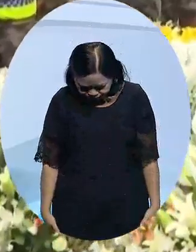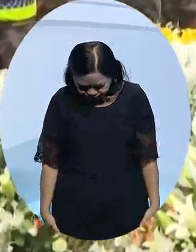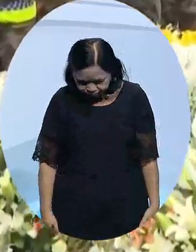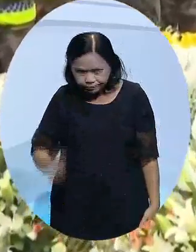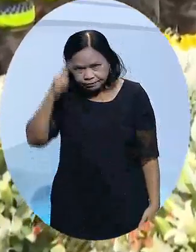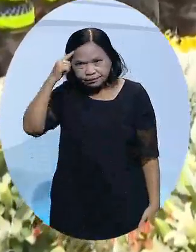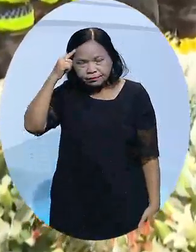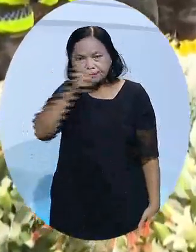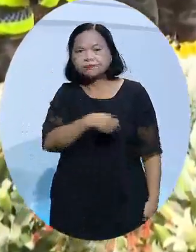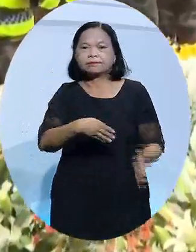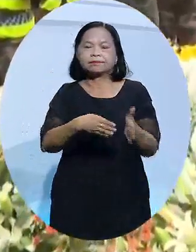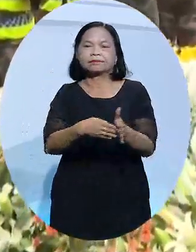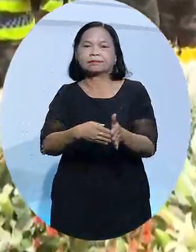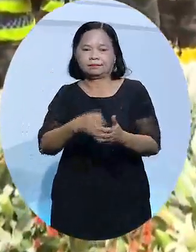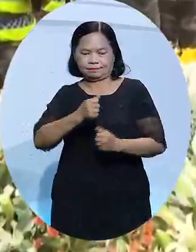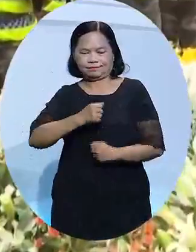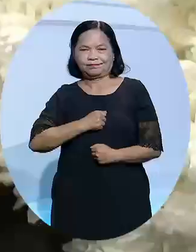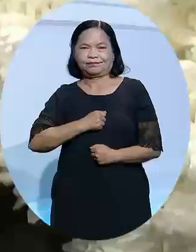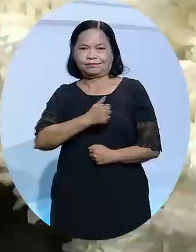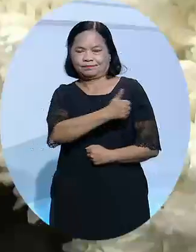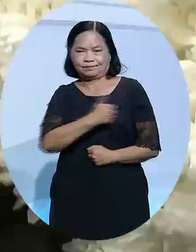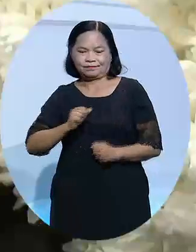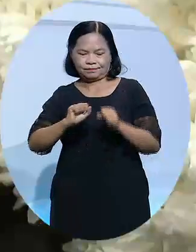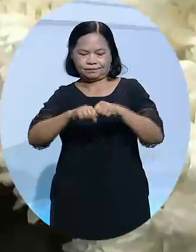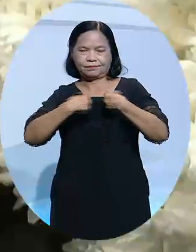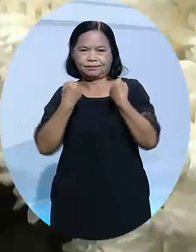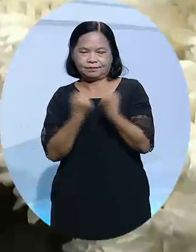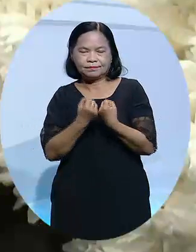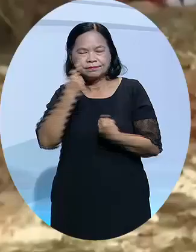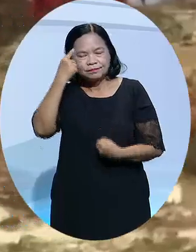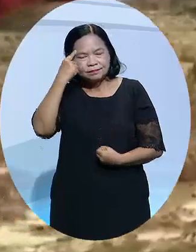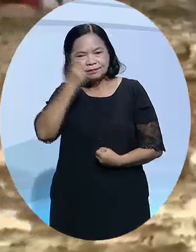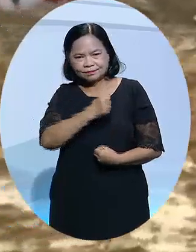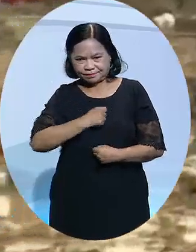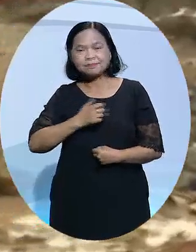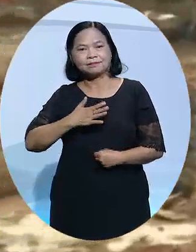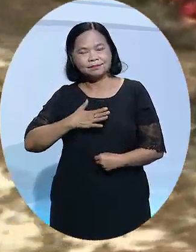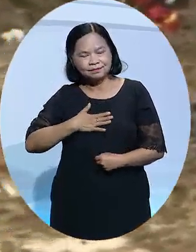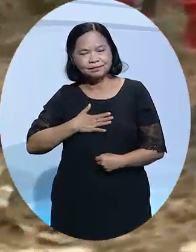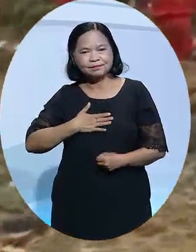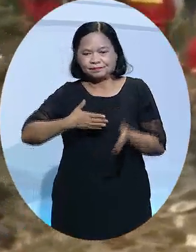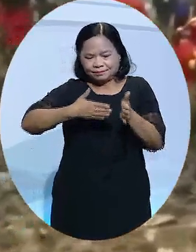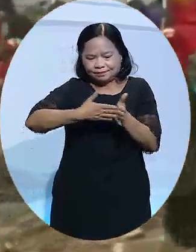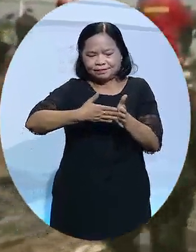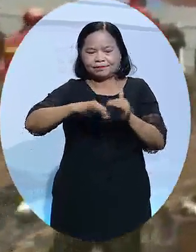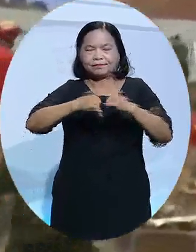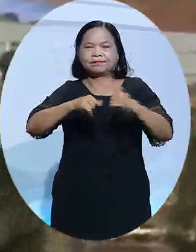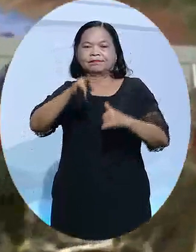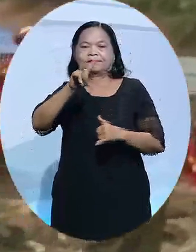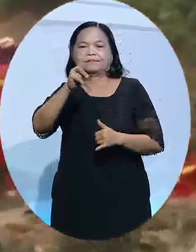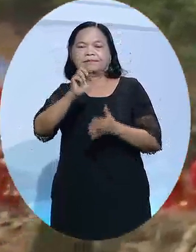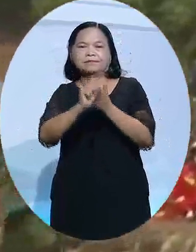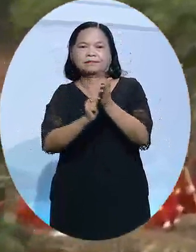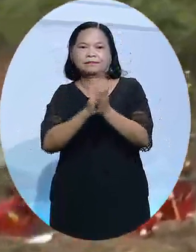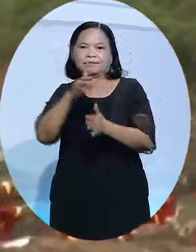các nạn nhân. Thân nhân của các nạn nhân cũng đã tổ chức các hoạt động tưởng nhớ người thân của mình. Dù tai nạn xảy ra vào ngày 21 tháng